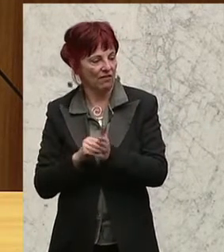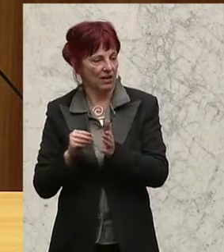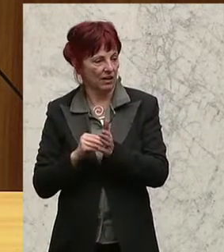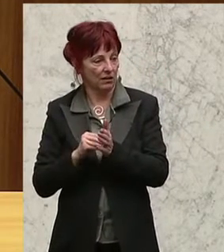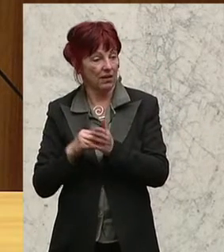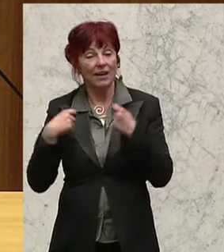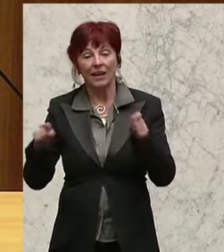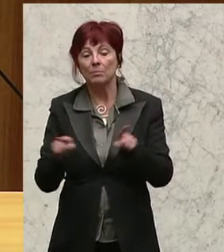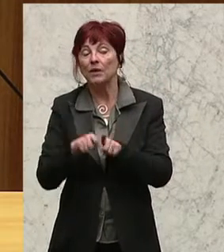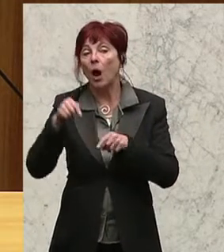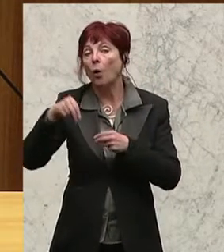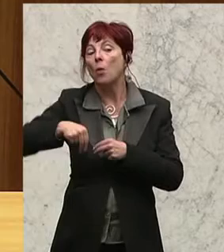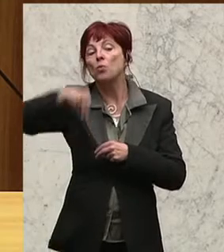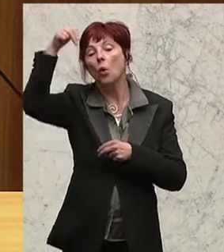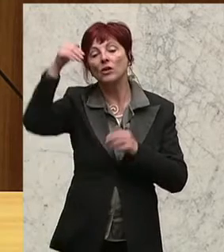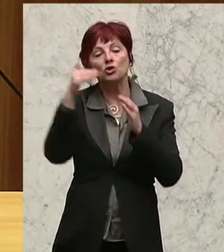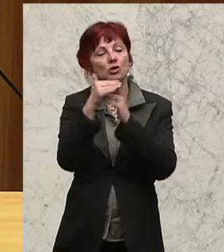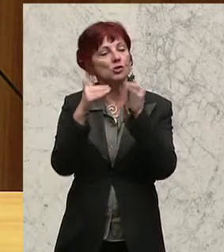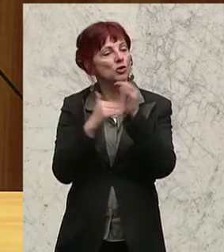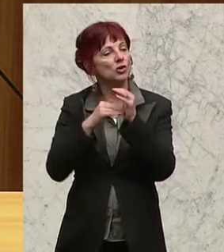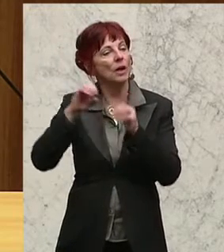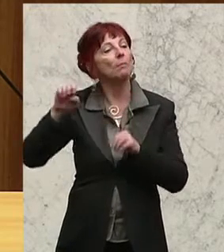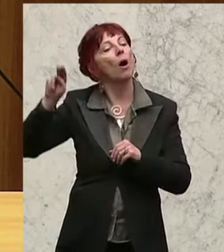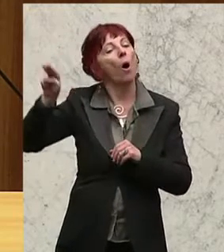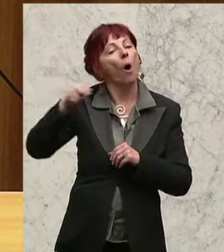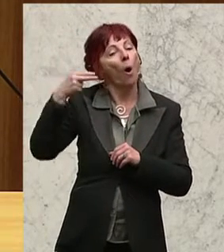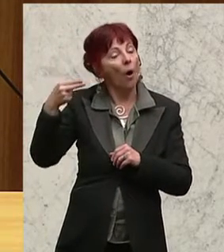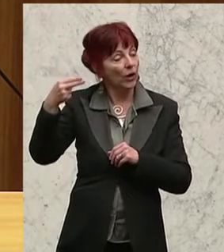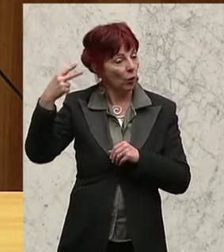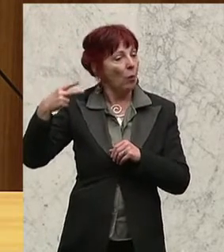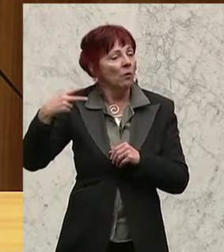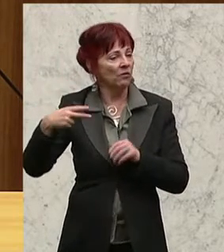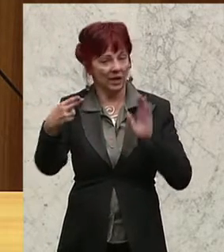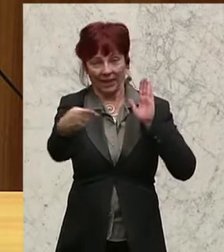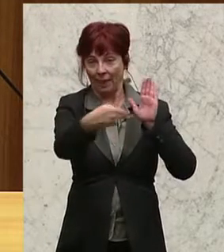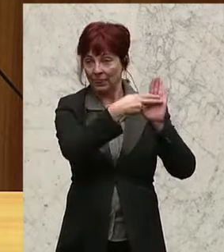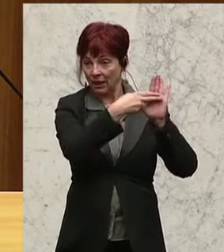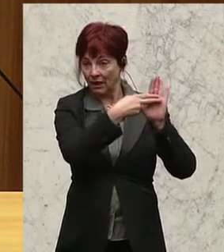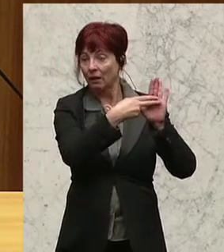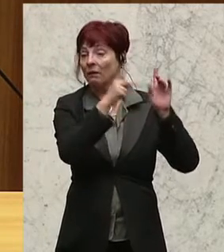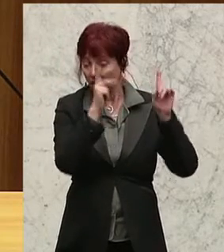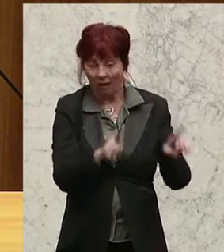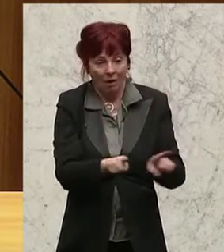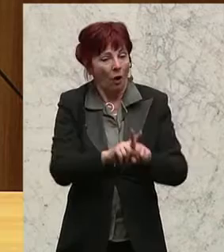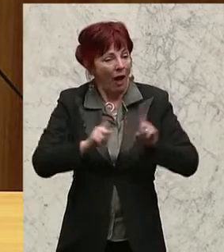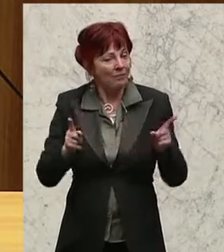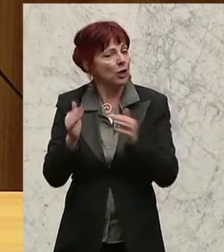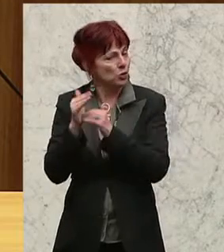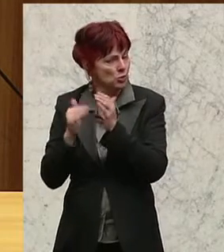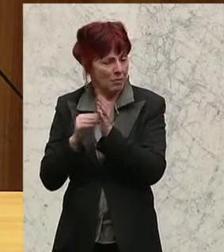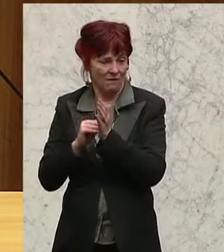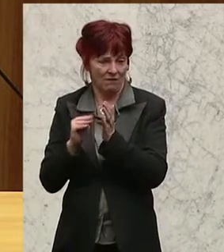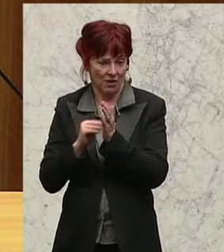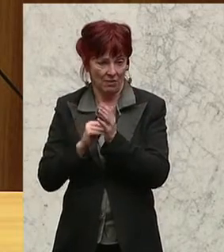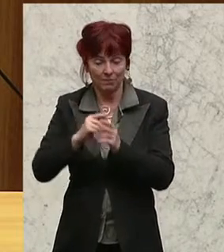Euro-Vignette für LKWs und diese auch in anderen Bereichen anwenden. Dass die deutsche Maut kein Vorbild für